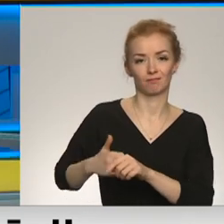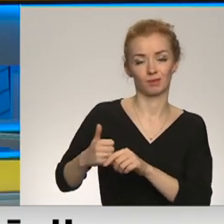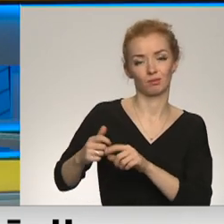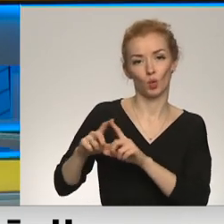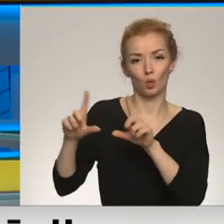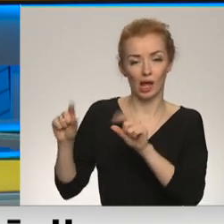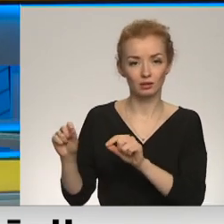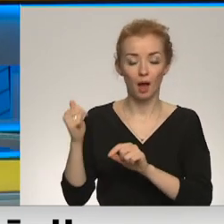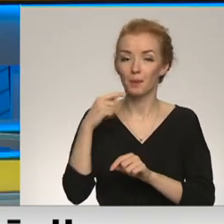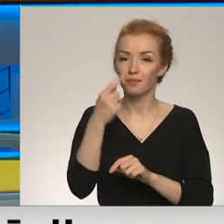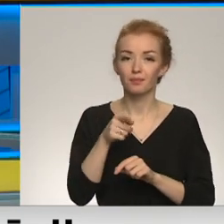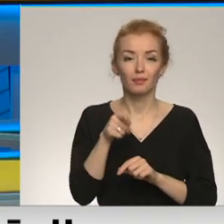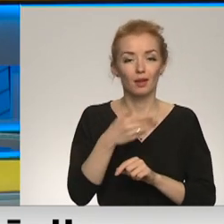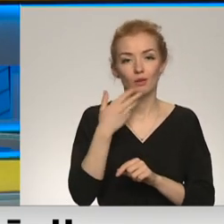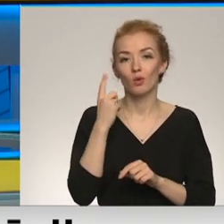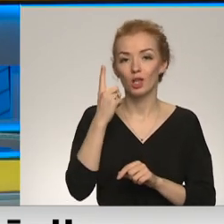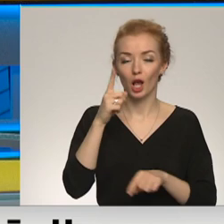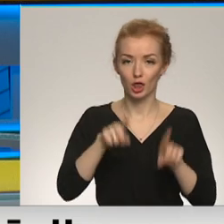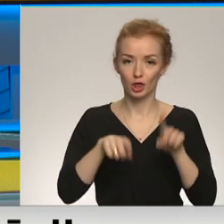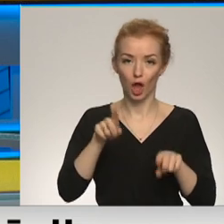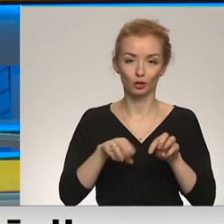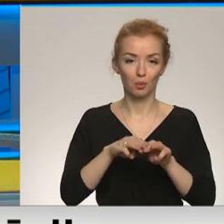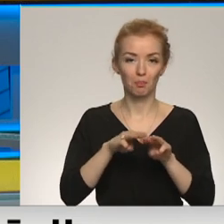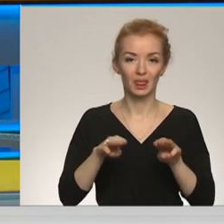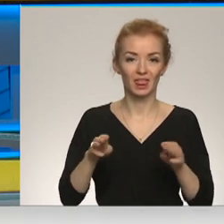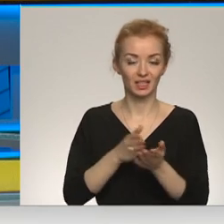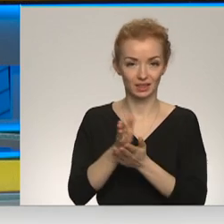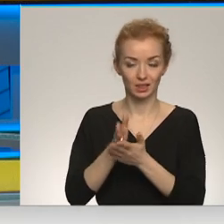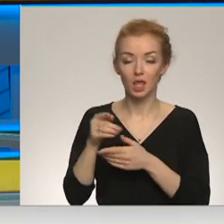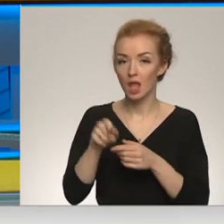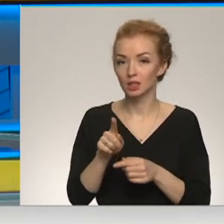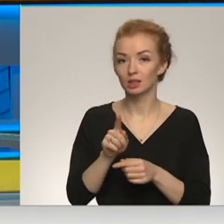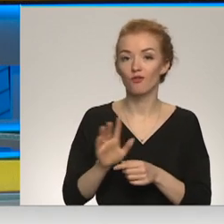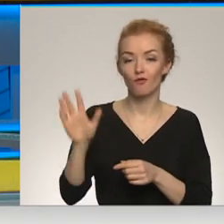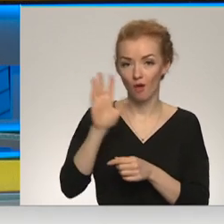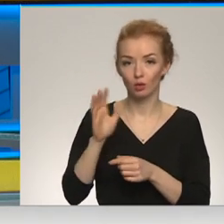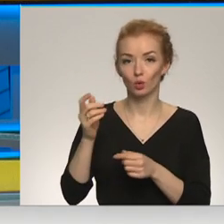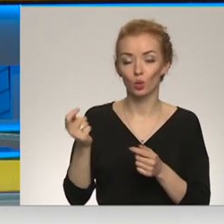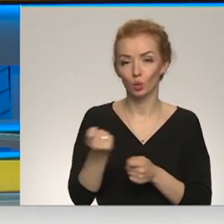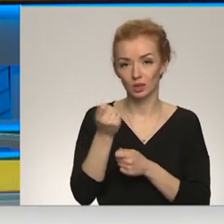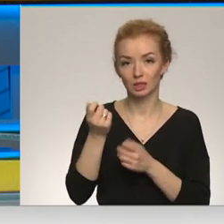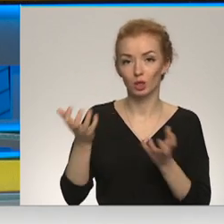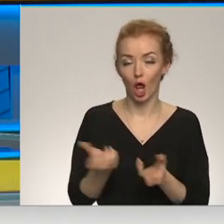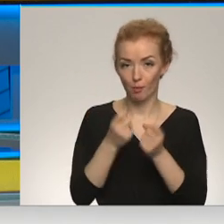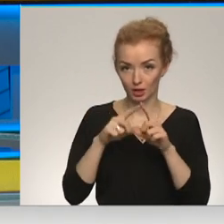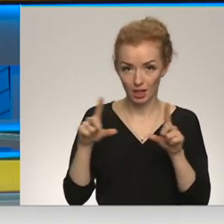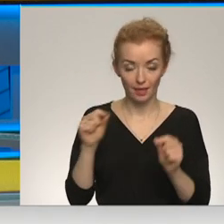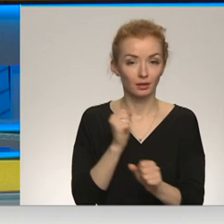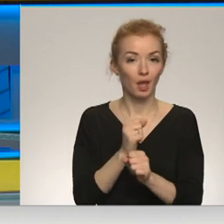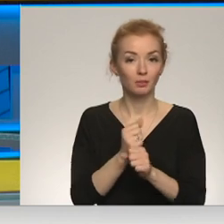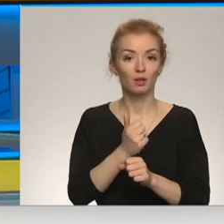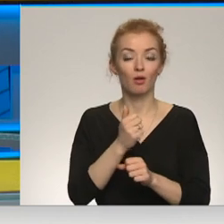nav tikai dažu ierēģiņu ministrija darbs. Tas ir arī Valsts ugunsdēsības un glābšanas dienas darbs. Viņi